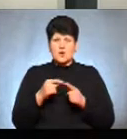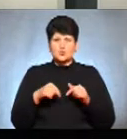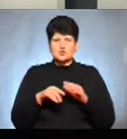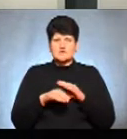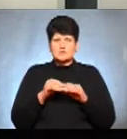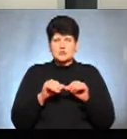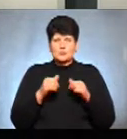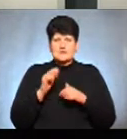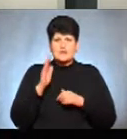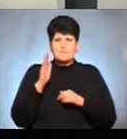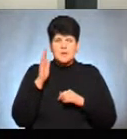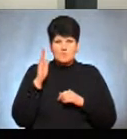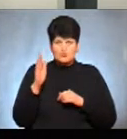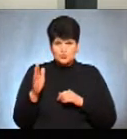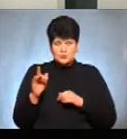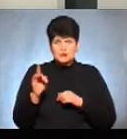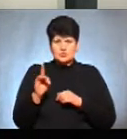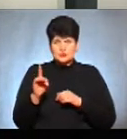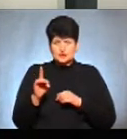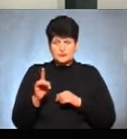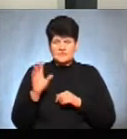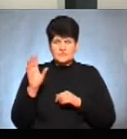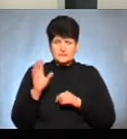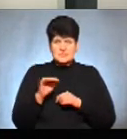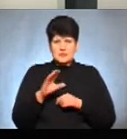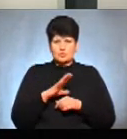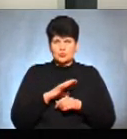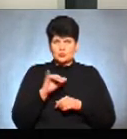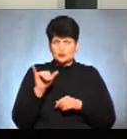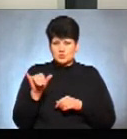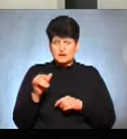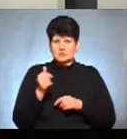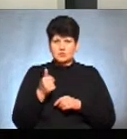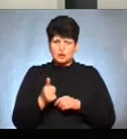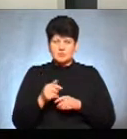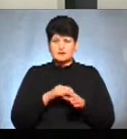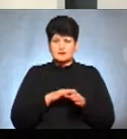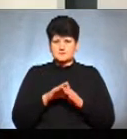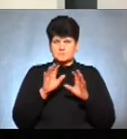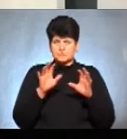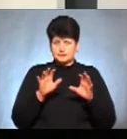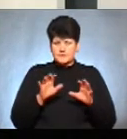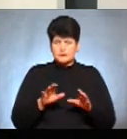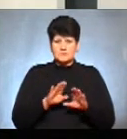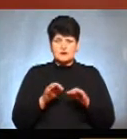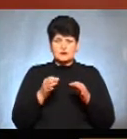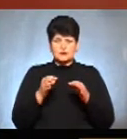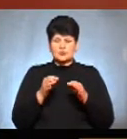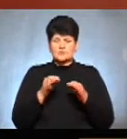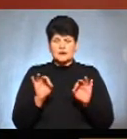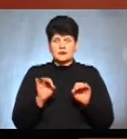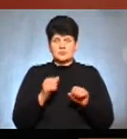комісії на майбутнє, щоб, власне, в було добре і вони дотримувалися закону, щоб не допускати до розпуску.